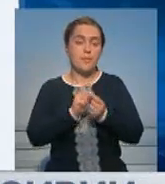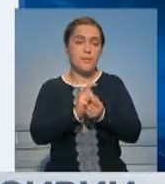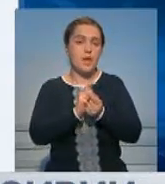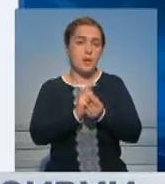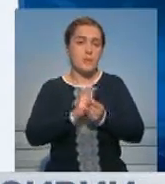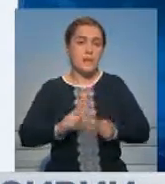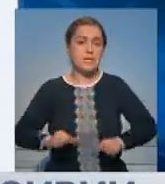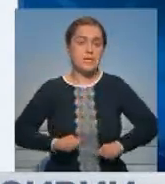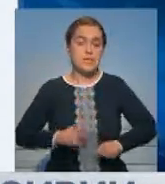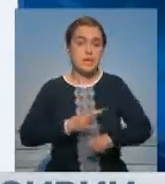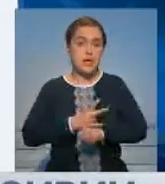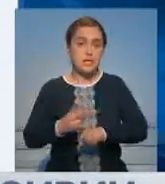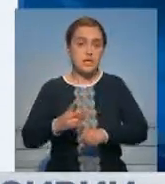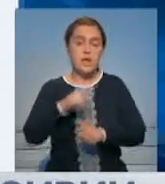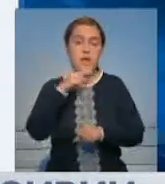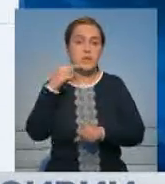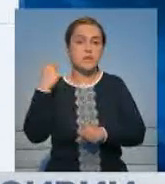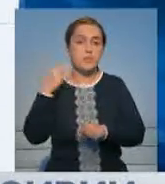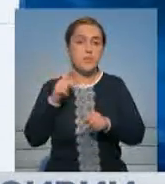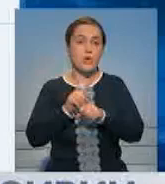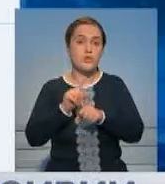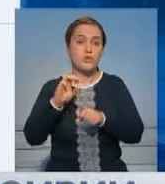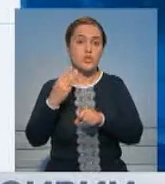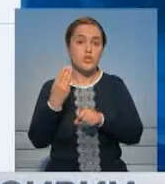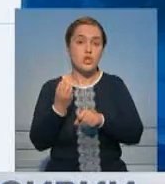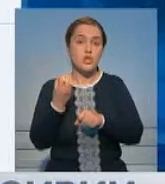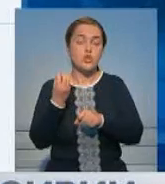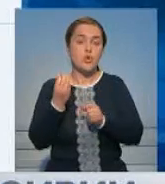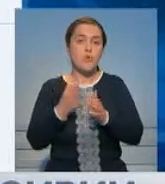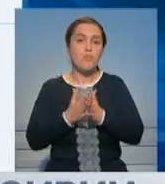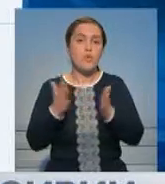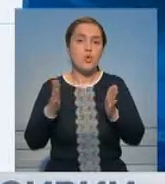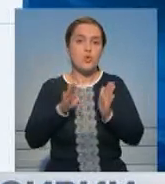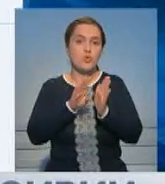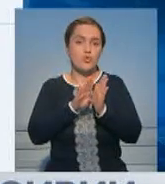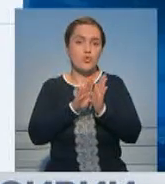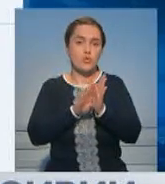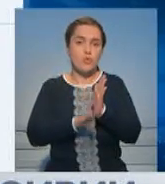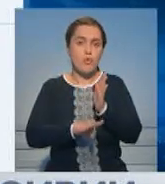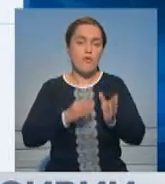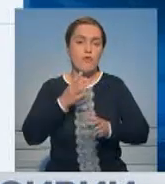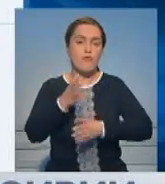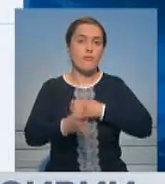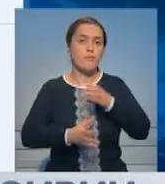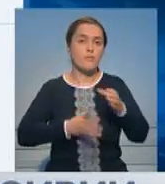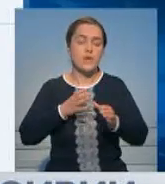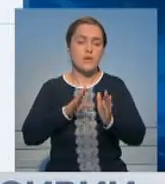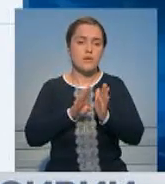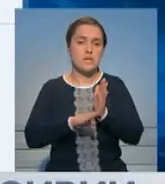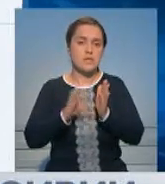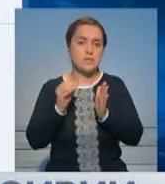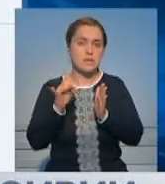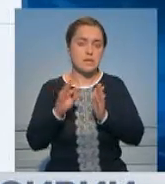Российский лидер также отметил, что своими действиями США еще больше усугубляют гуманитарную катастрофу в Сирии.